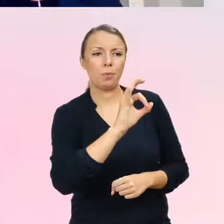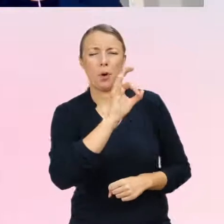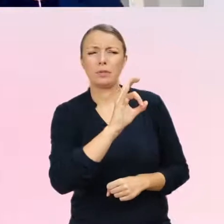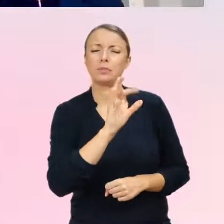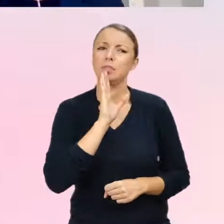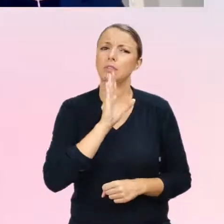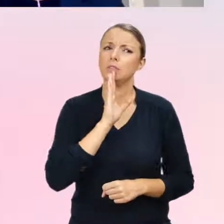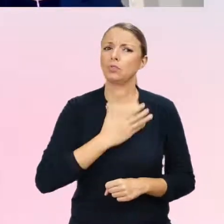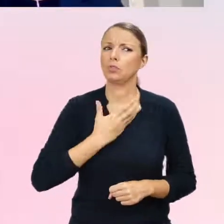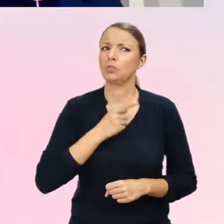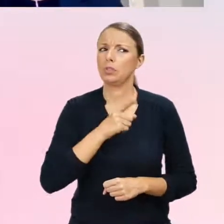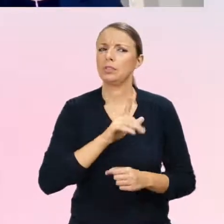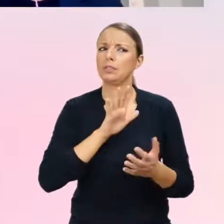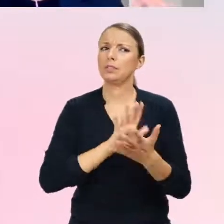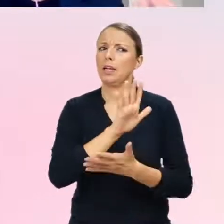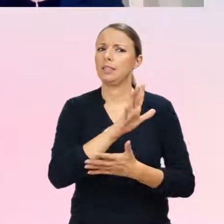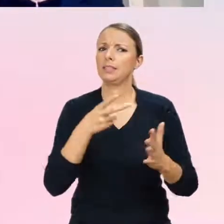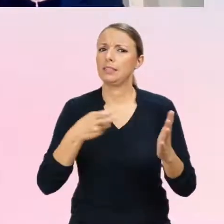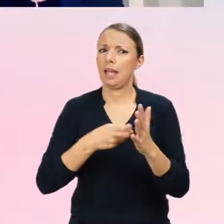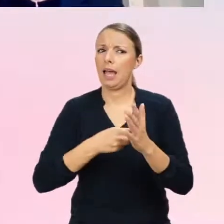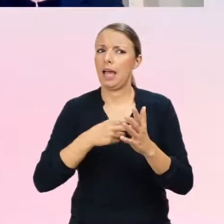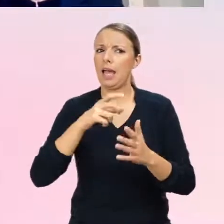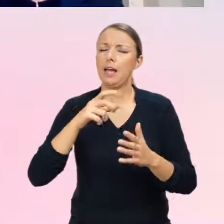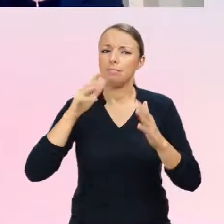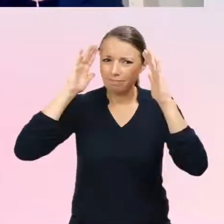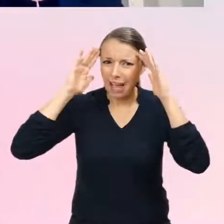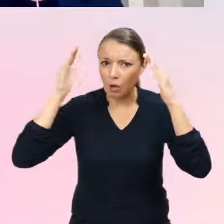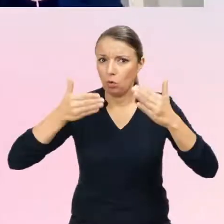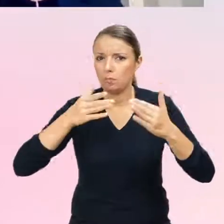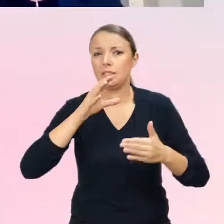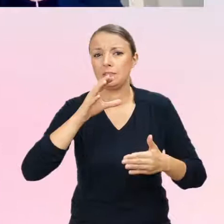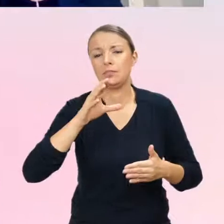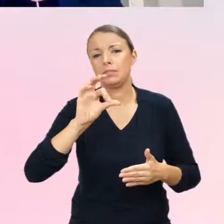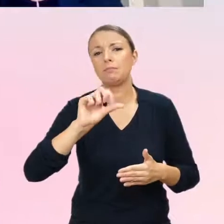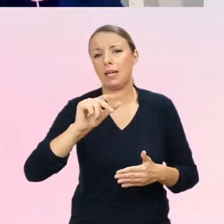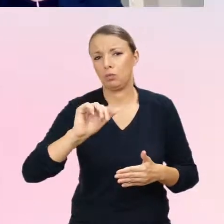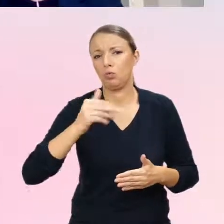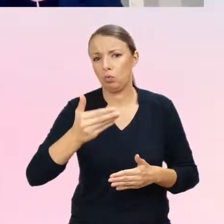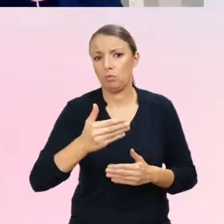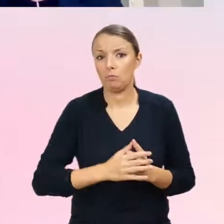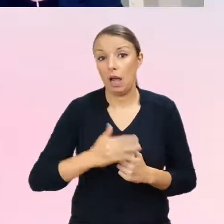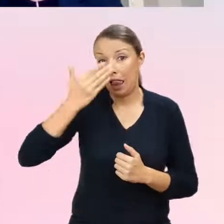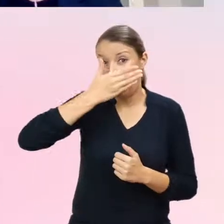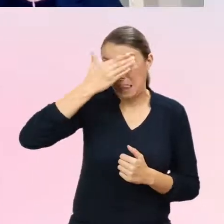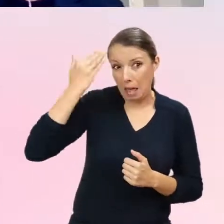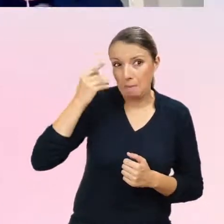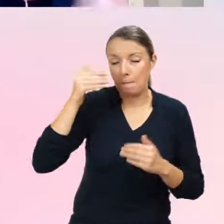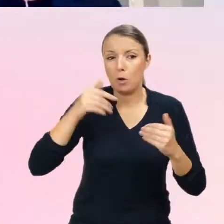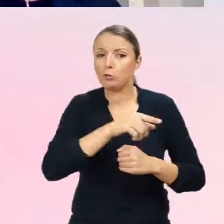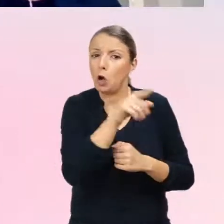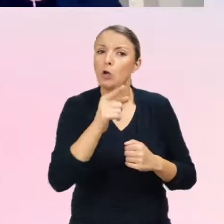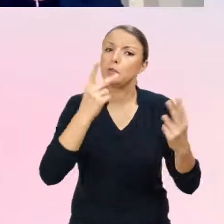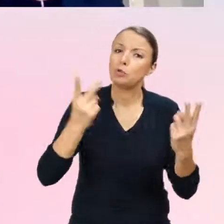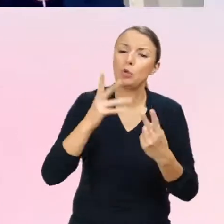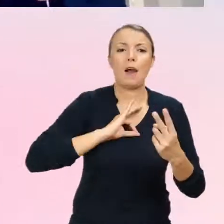spektrum. Ja nie wiem, czy te osoby nie szukały diagnozy, bo często jest tak, że diagnoza ze spektrum autyzmu to jest bardzo